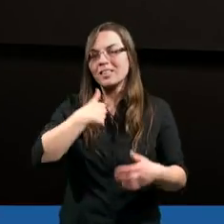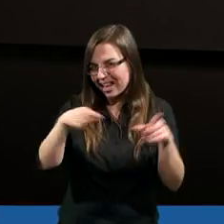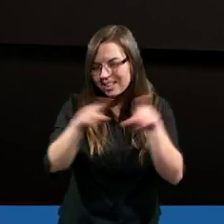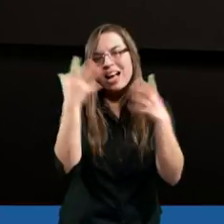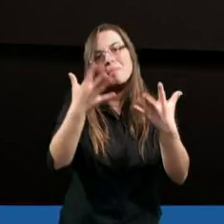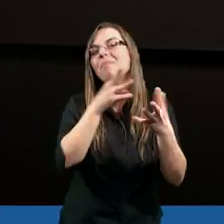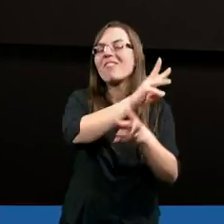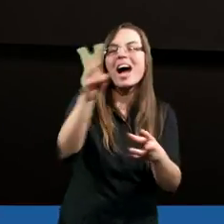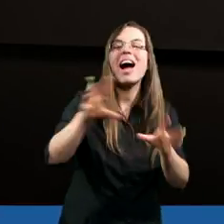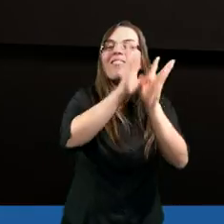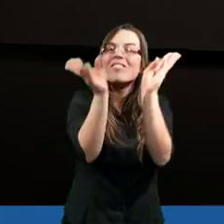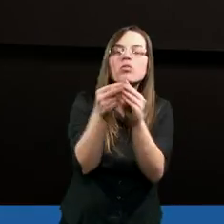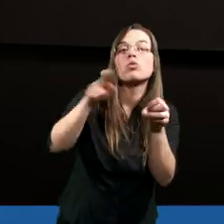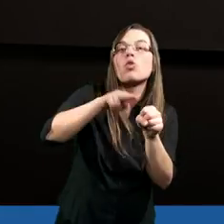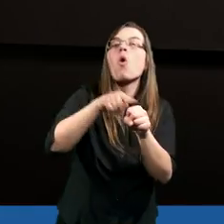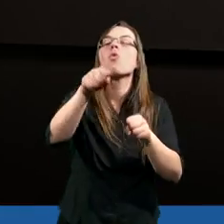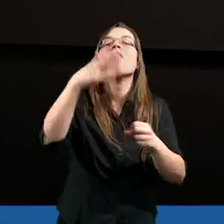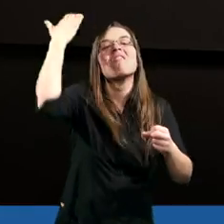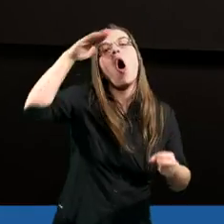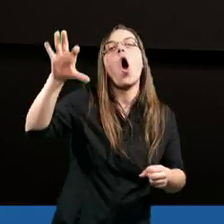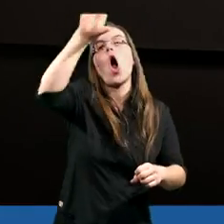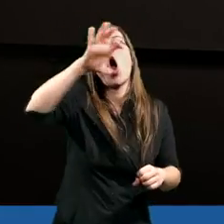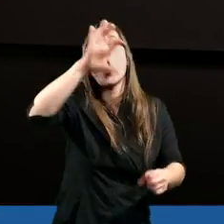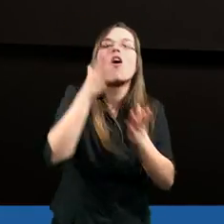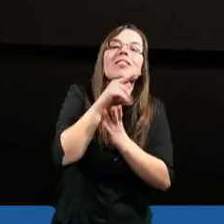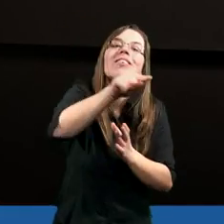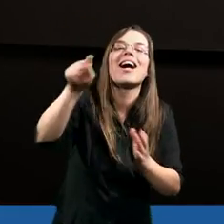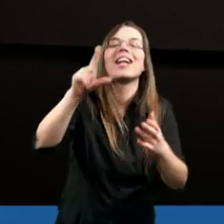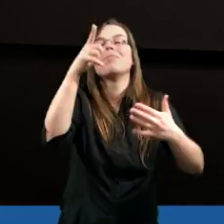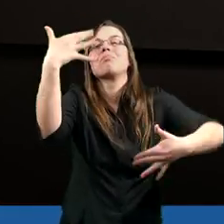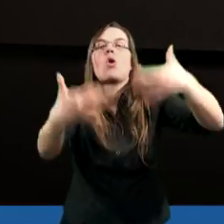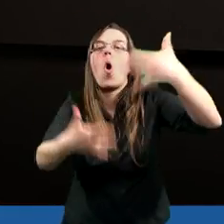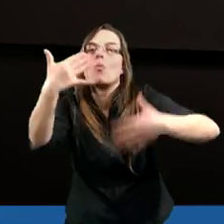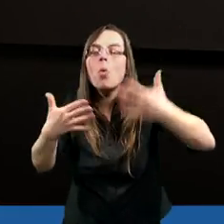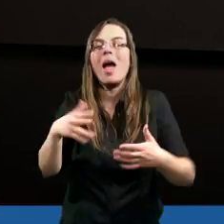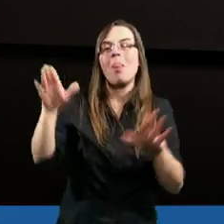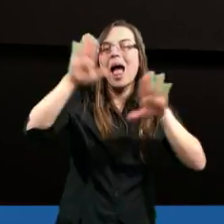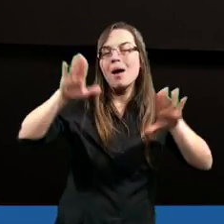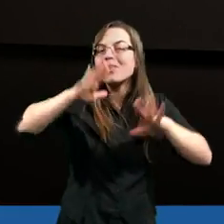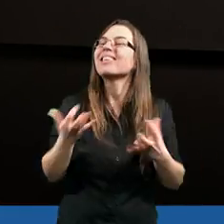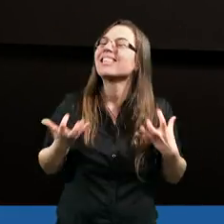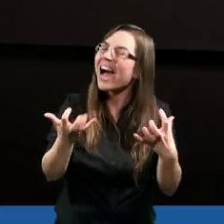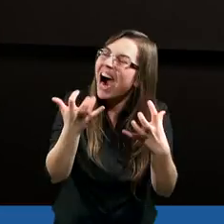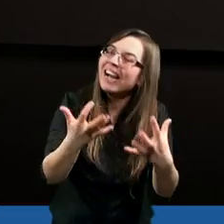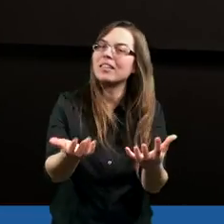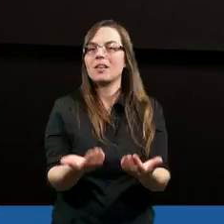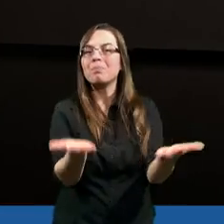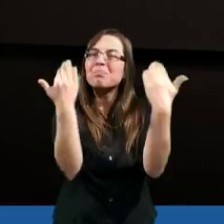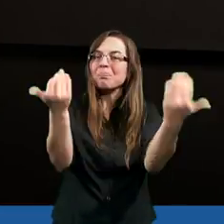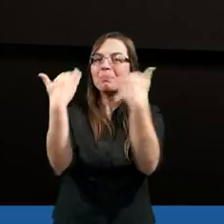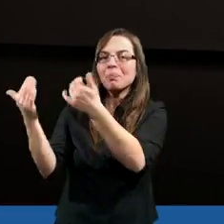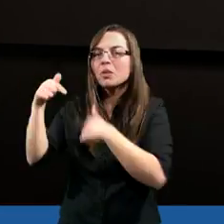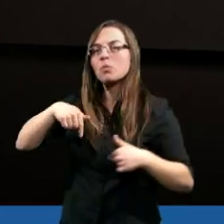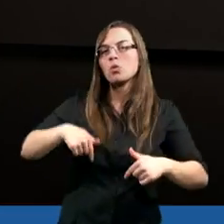też chcę Was, wszystkich, którzy do tej pory woleliście oglądać w komputerze na bożeństwo, zachęcić.